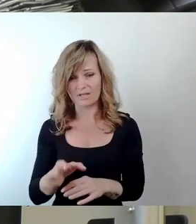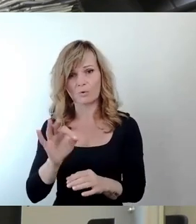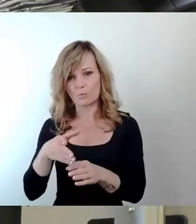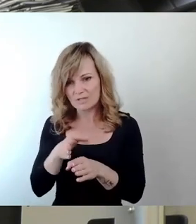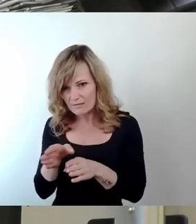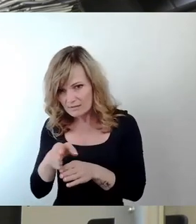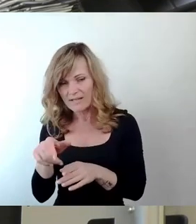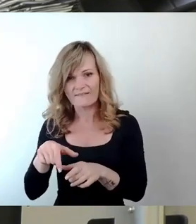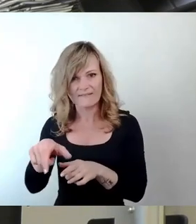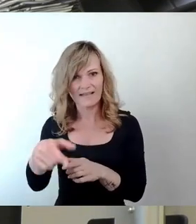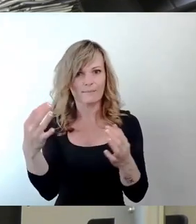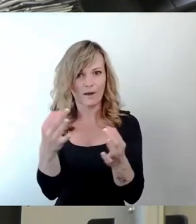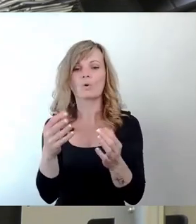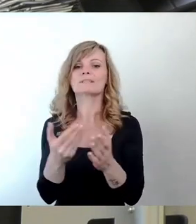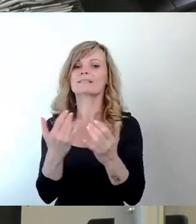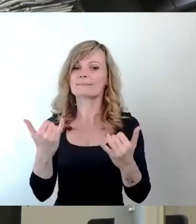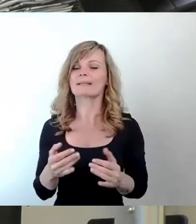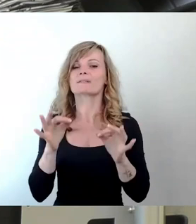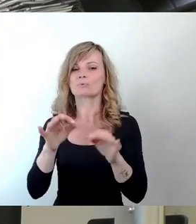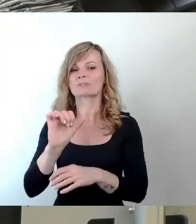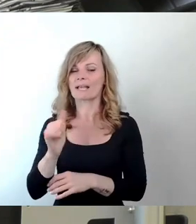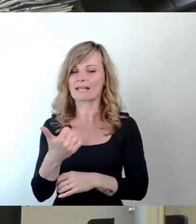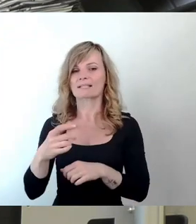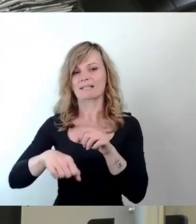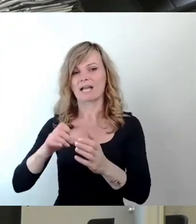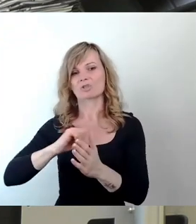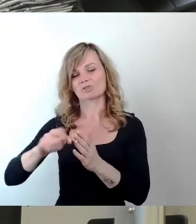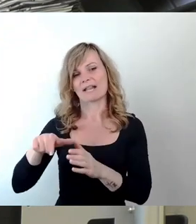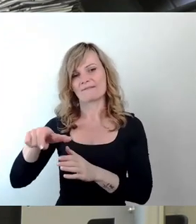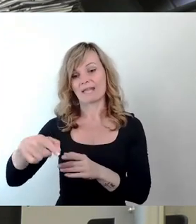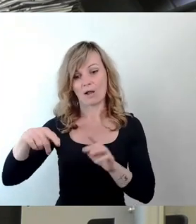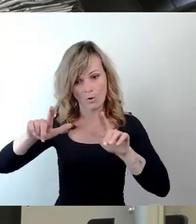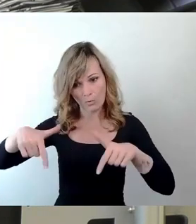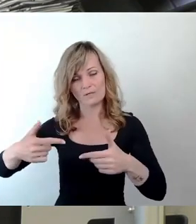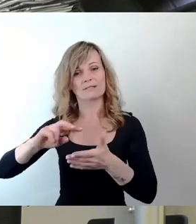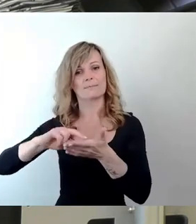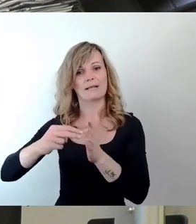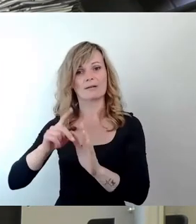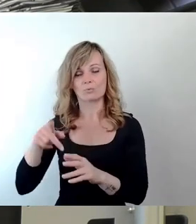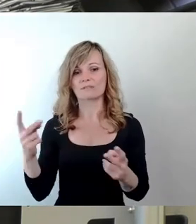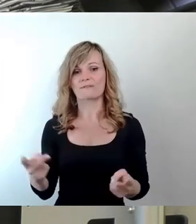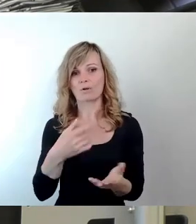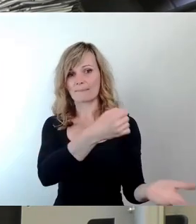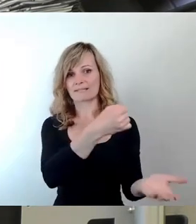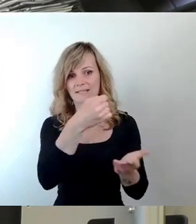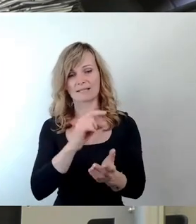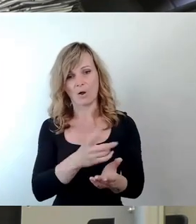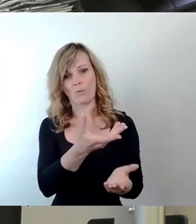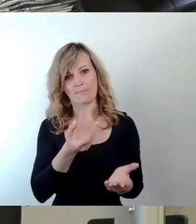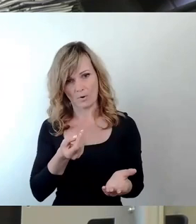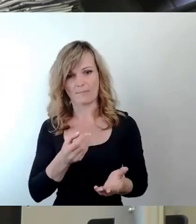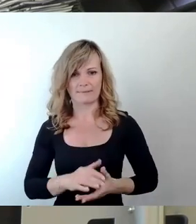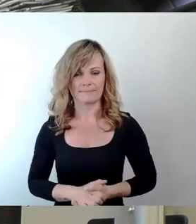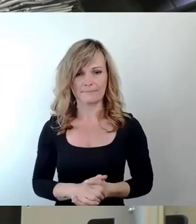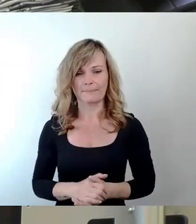wir jetzt mit dem ersten Radschnellweg in die Planung kommen und dafür beispielsweise auch die Fördermittel bekommen haben. So, wie sieht das mit den